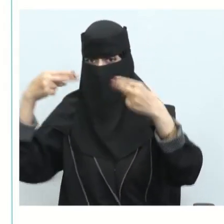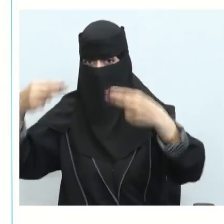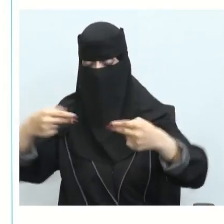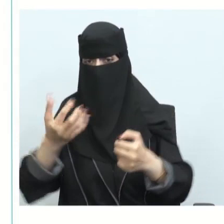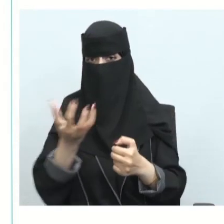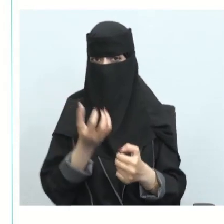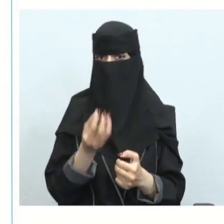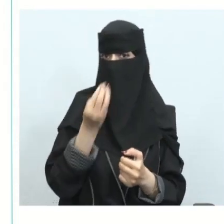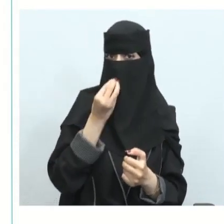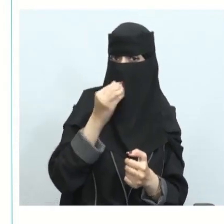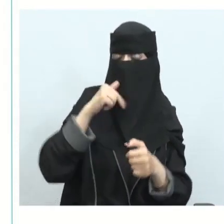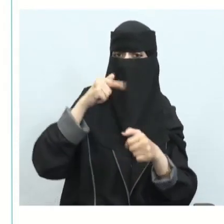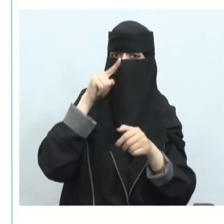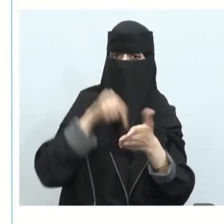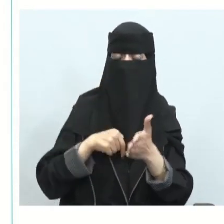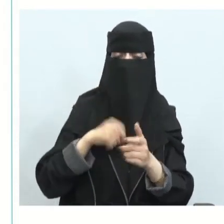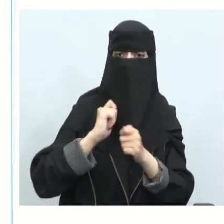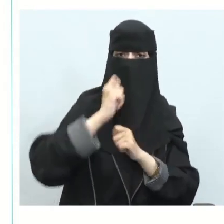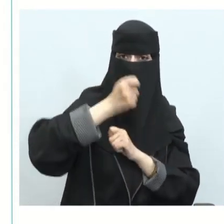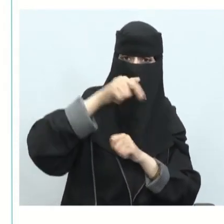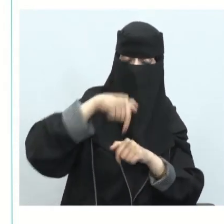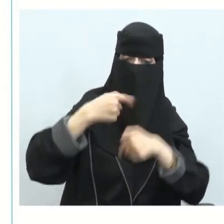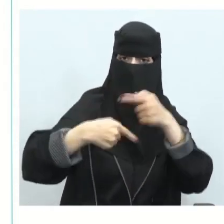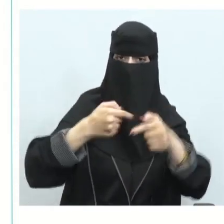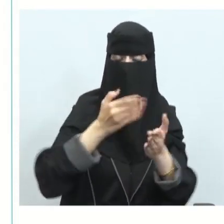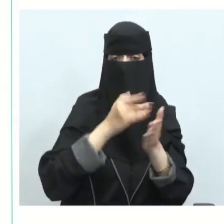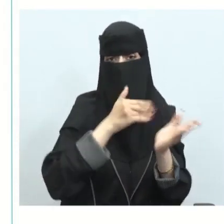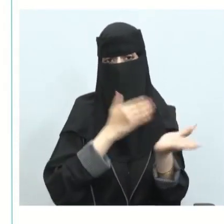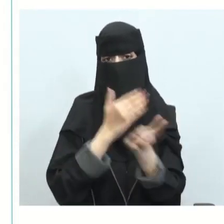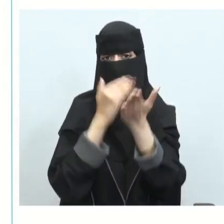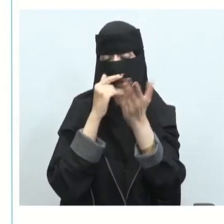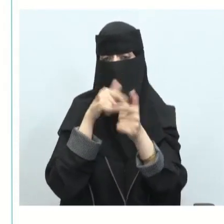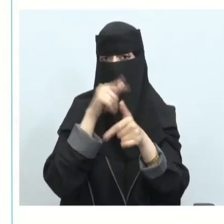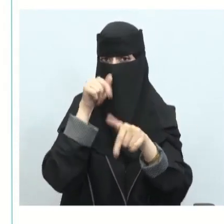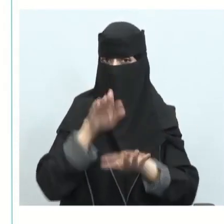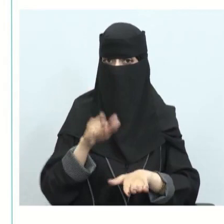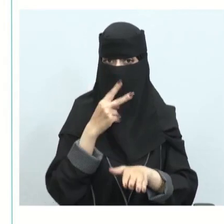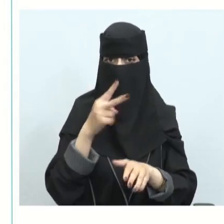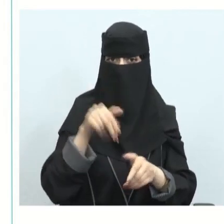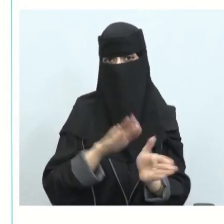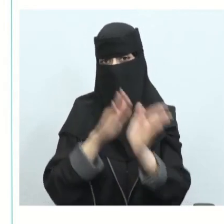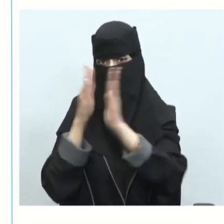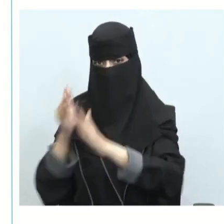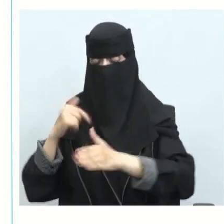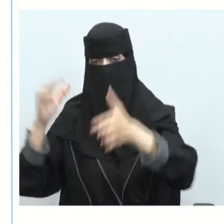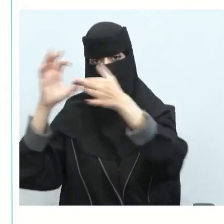يتعلق في الاستدامة من حيث الرسوم المالية على الحضور كذلك أيضا ننظر من زاوية أخرى ما يتعلق الحضور